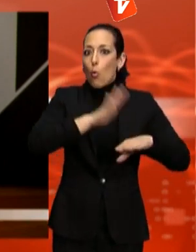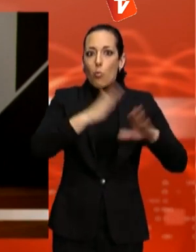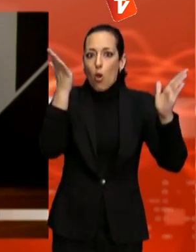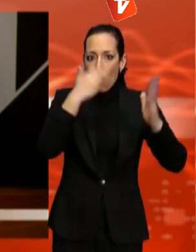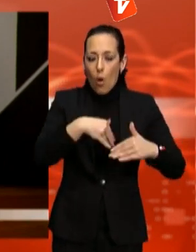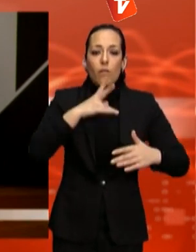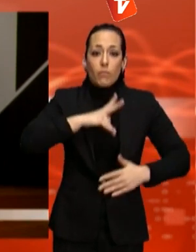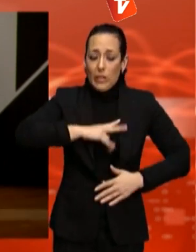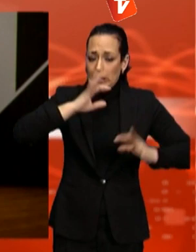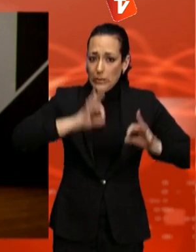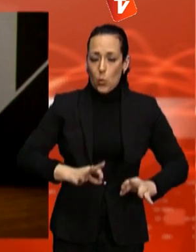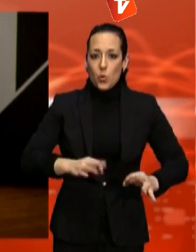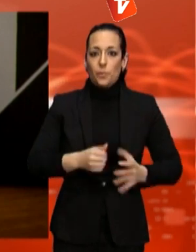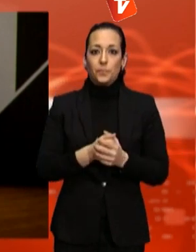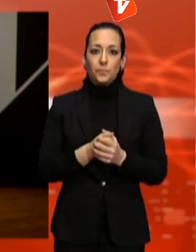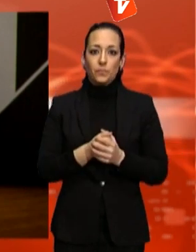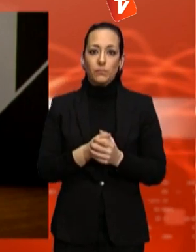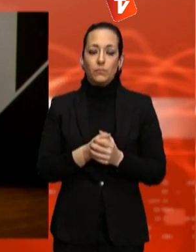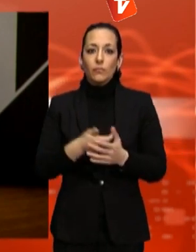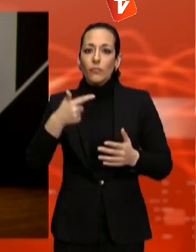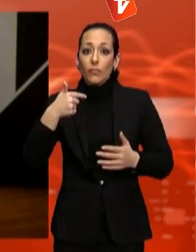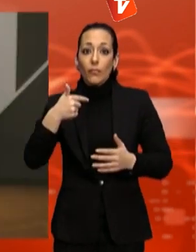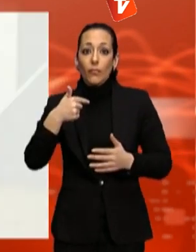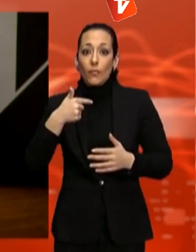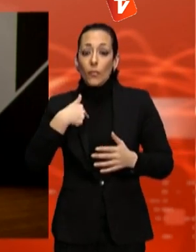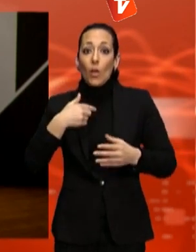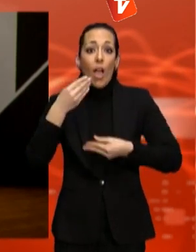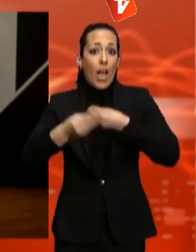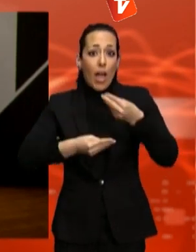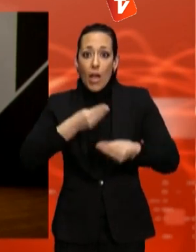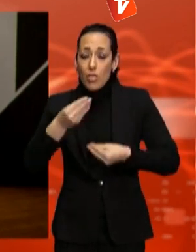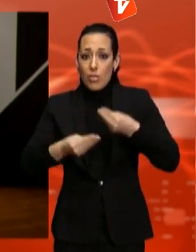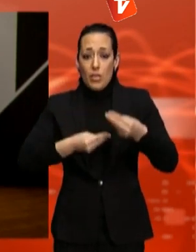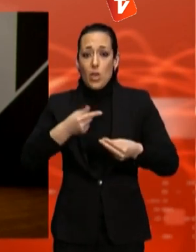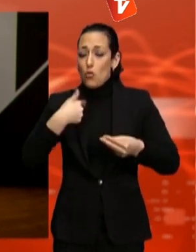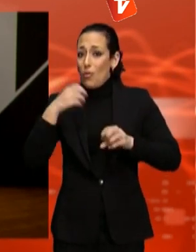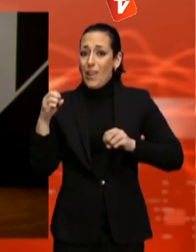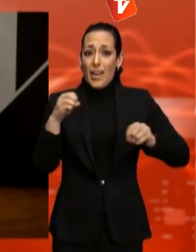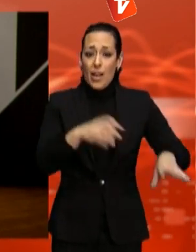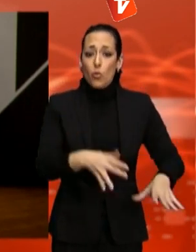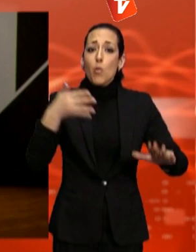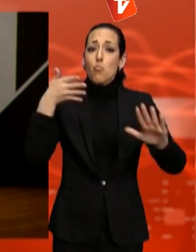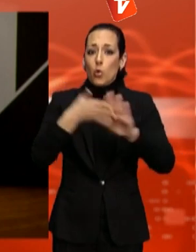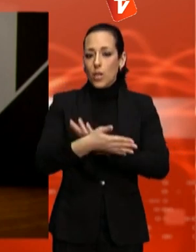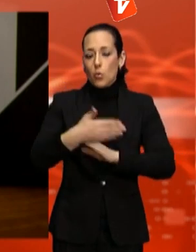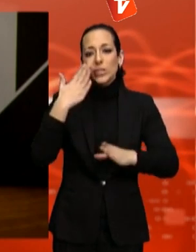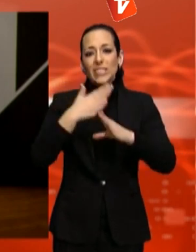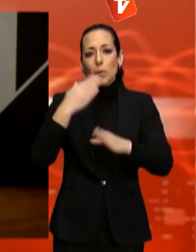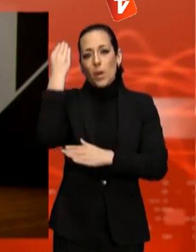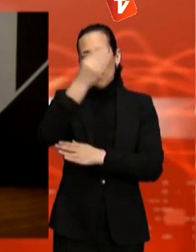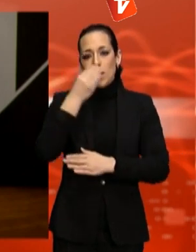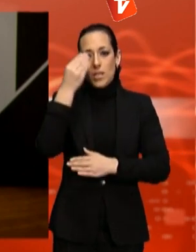que hem fet junts i que ha fet la ciutat. I si faig aquesta renúncia, és pensant, en la ciutat sempre ho he fet,